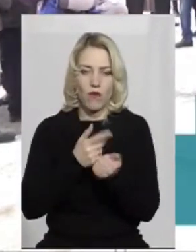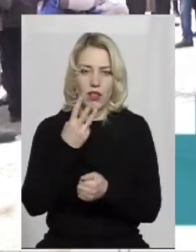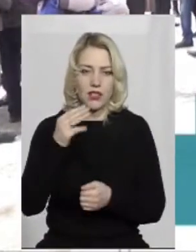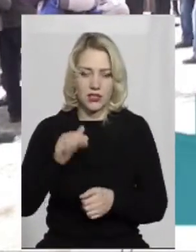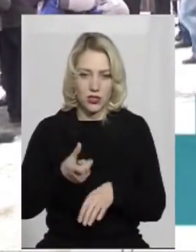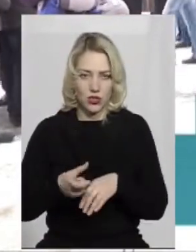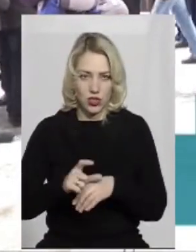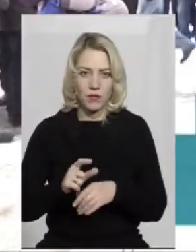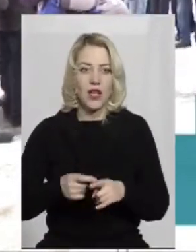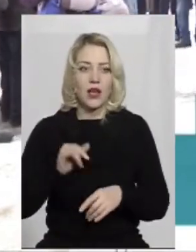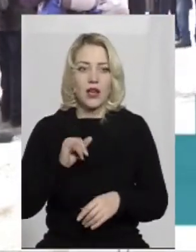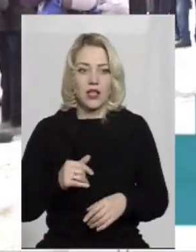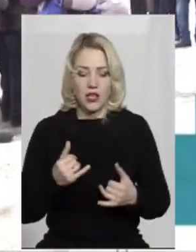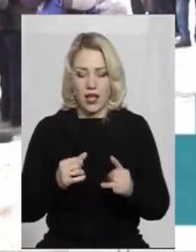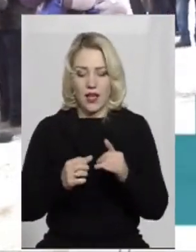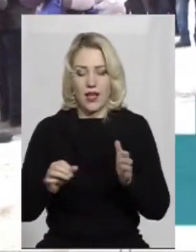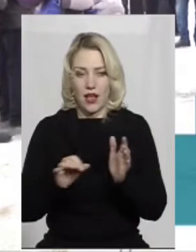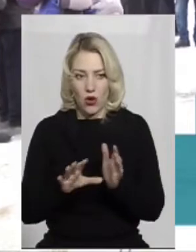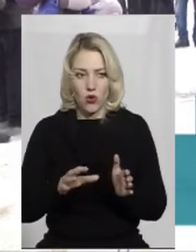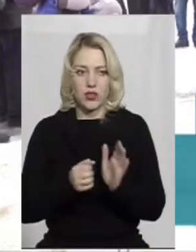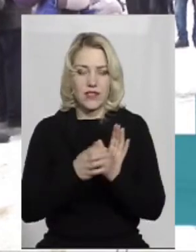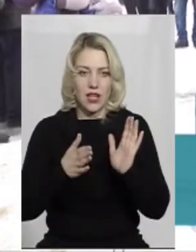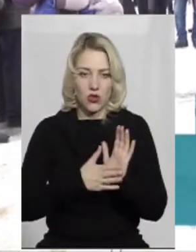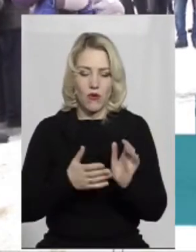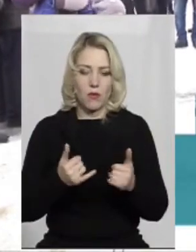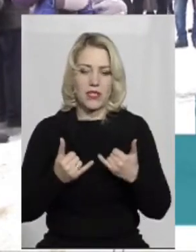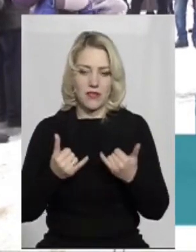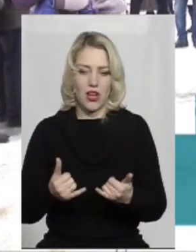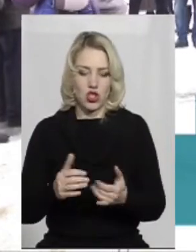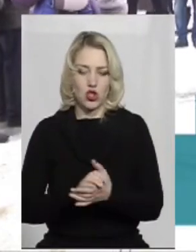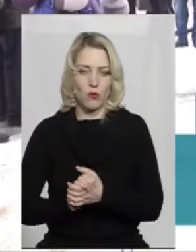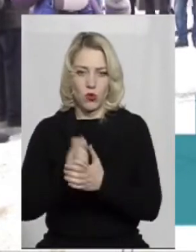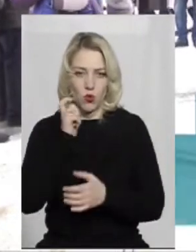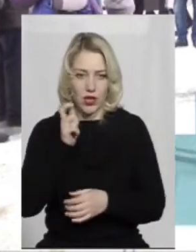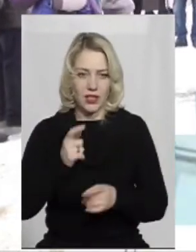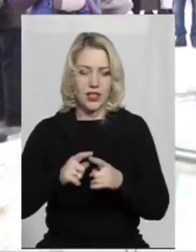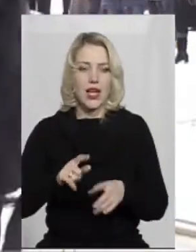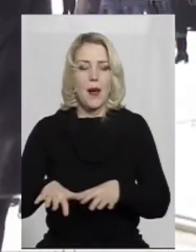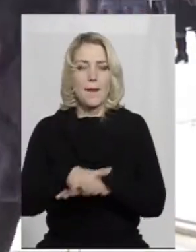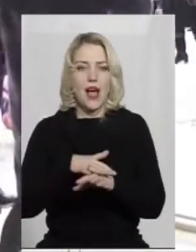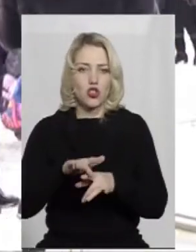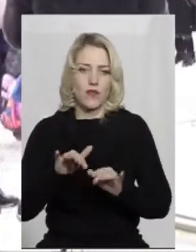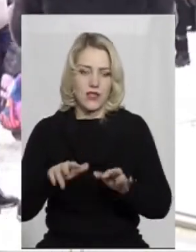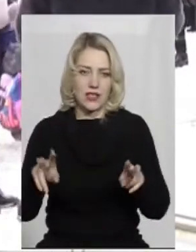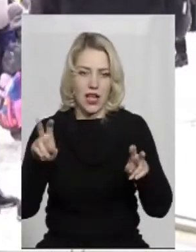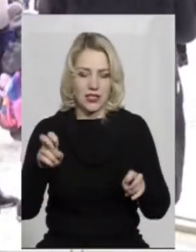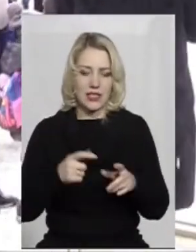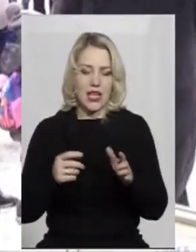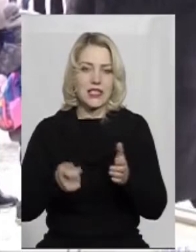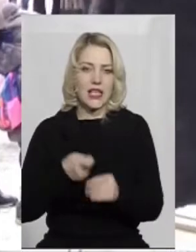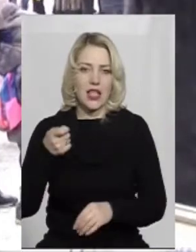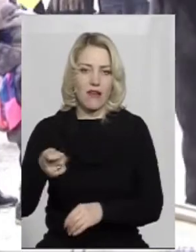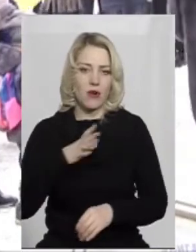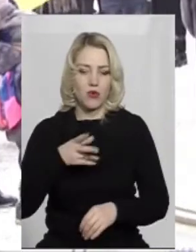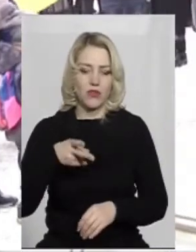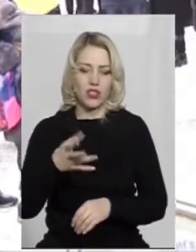рекорд, присвячений Дню Соборності, сторіччю Соборності України. Це рекорд номінації масові заходи. Заявка була на 2 тисячі